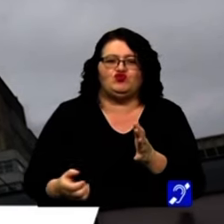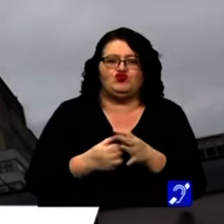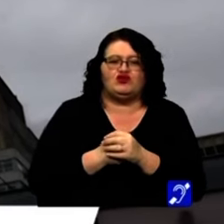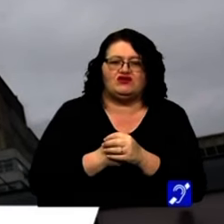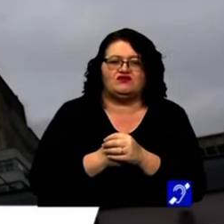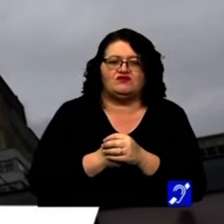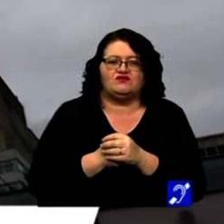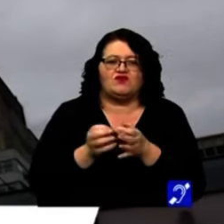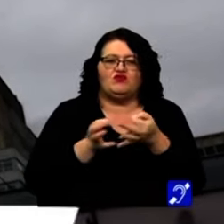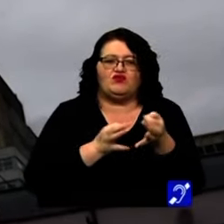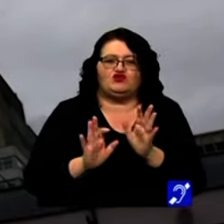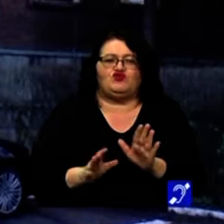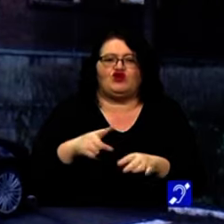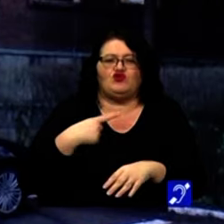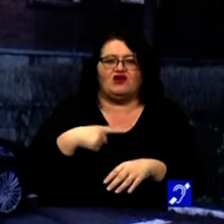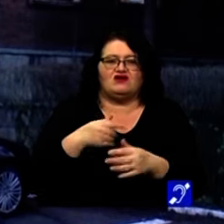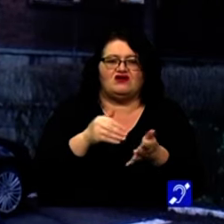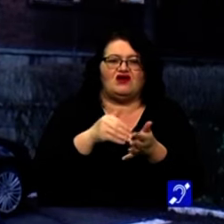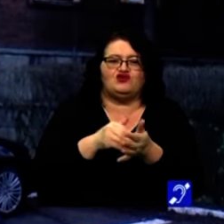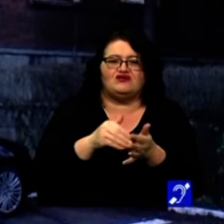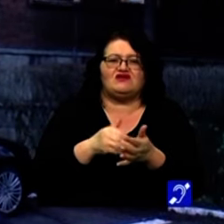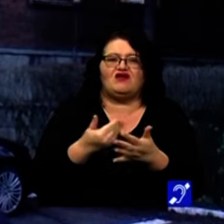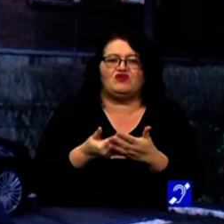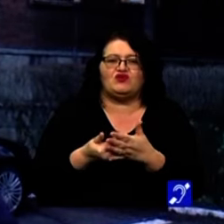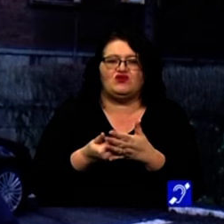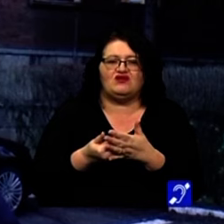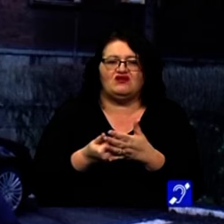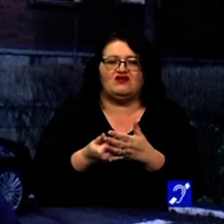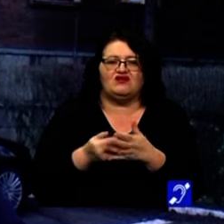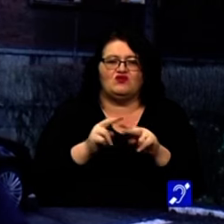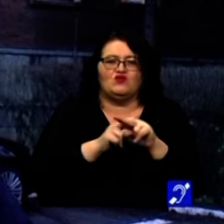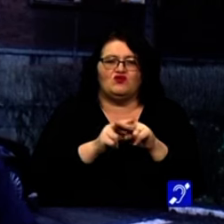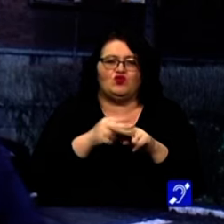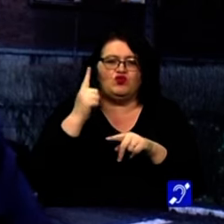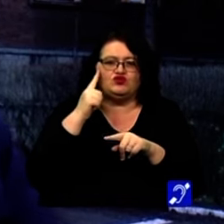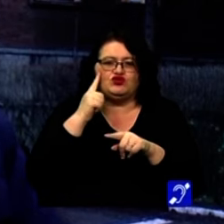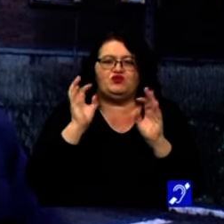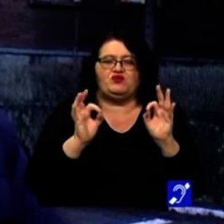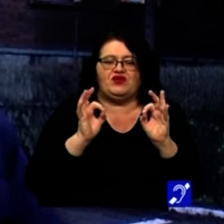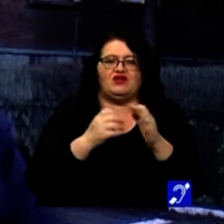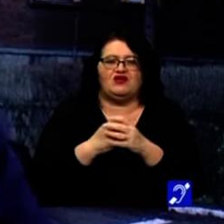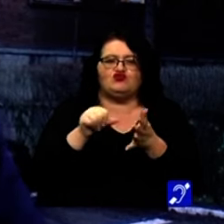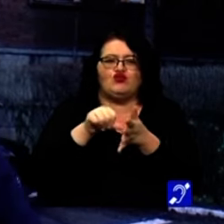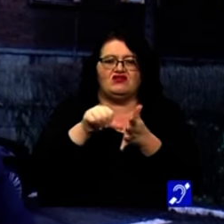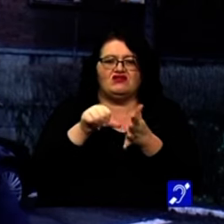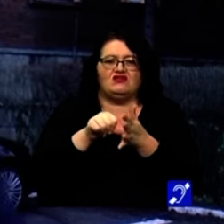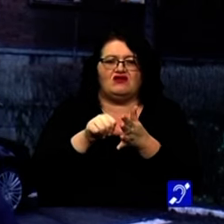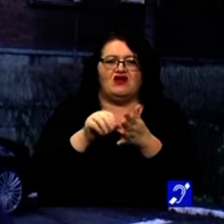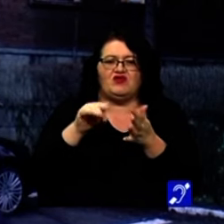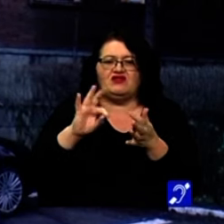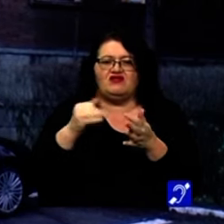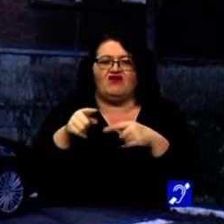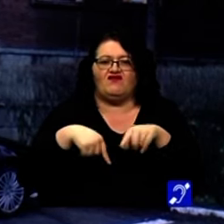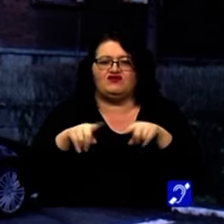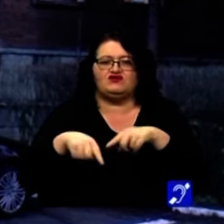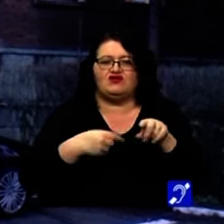Această procedură era necesară pentru că, după cum bine știm, termocentrala nu fie a funcționat de